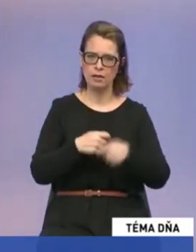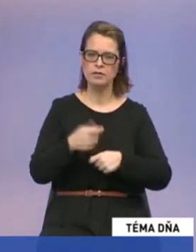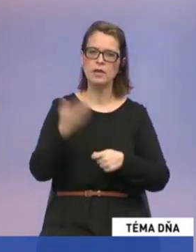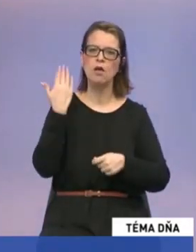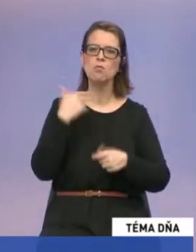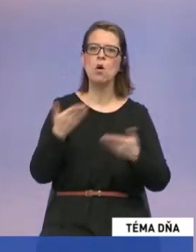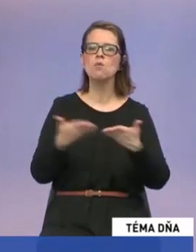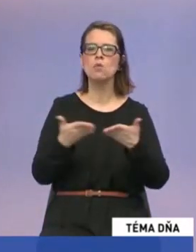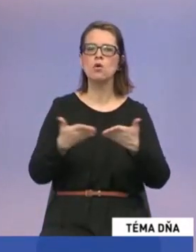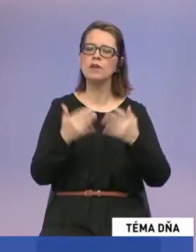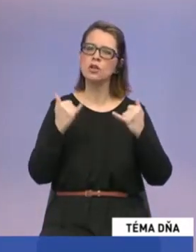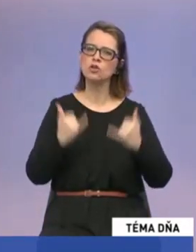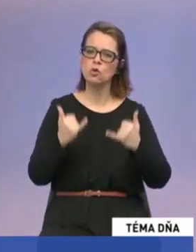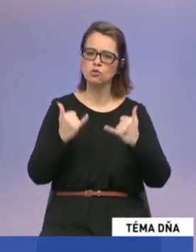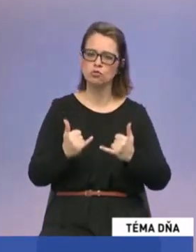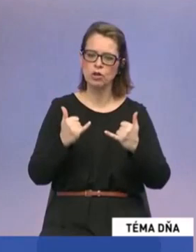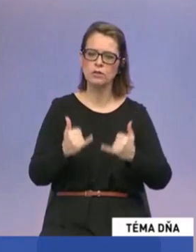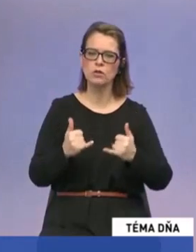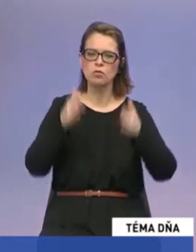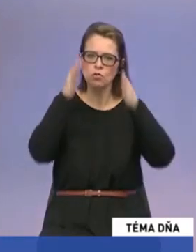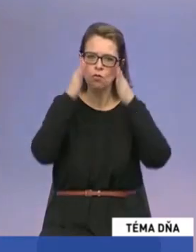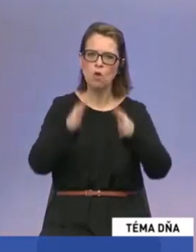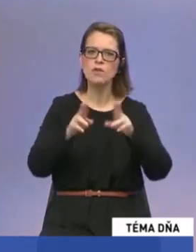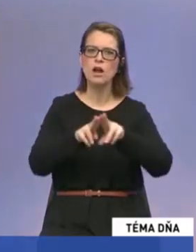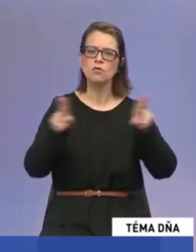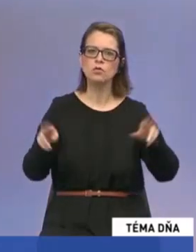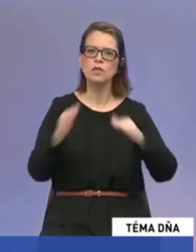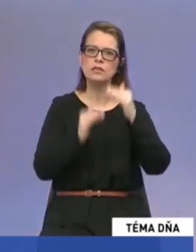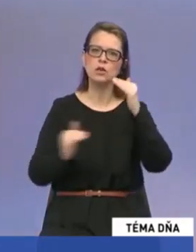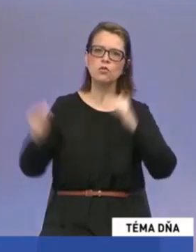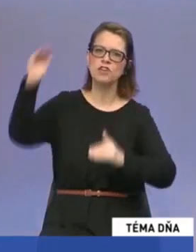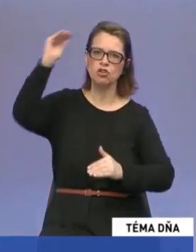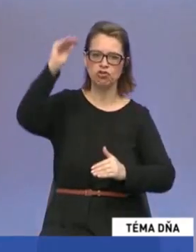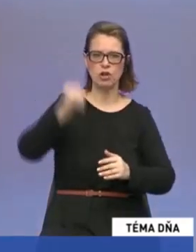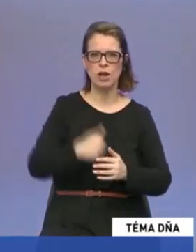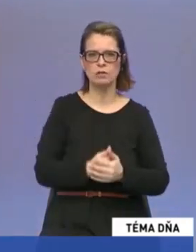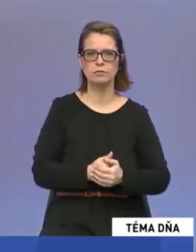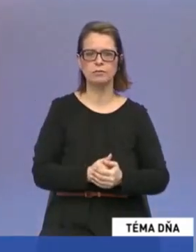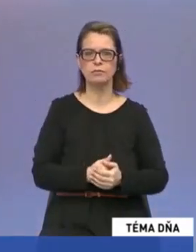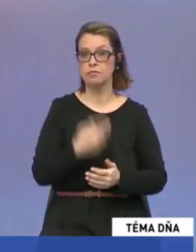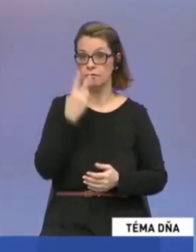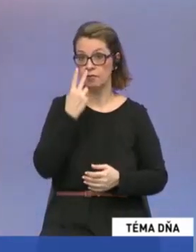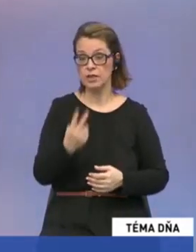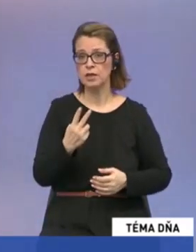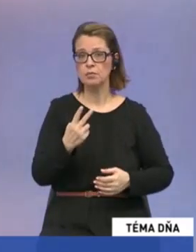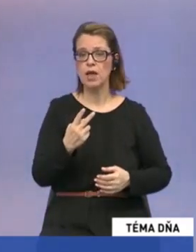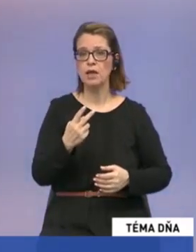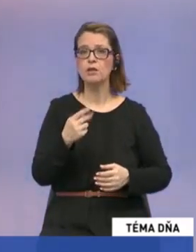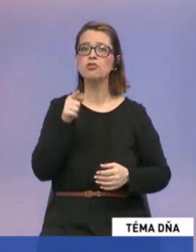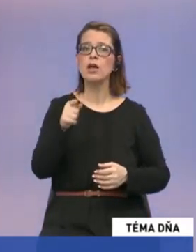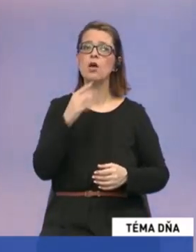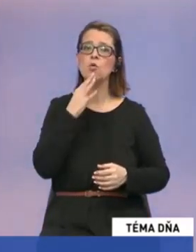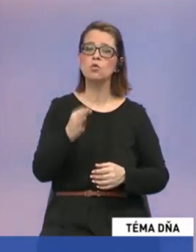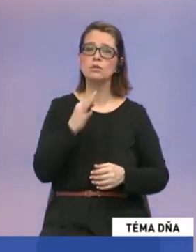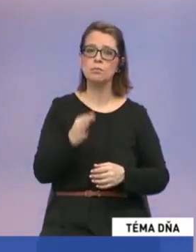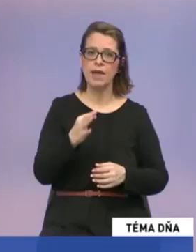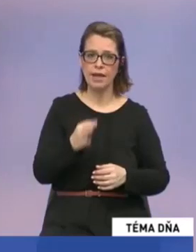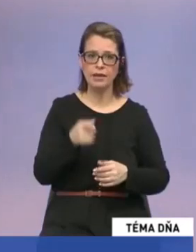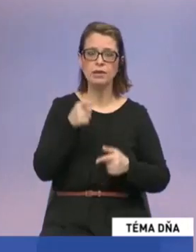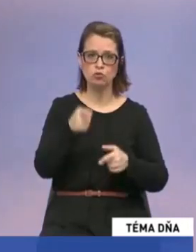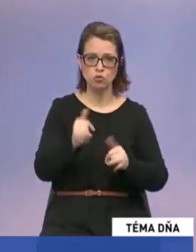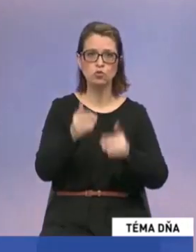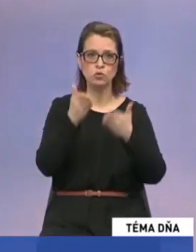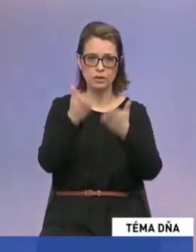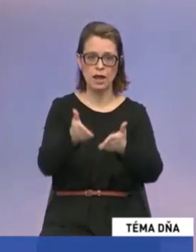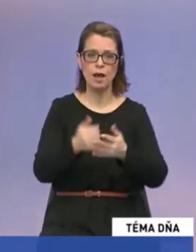porovnaní so súčasnosťou dôvera justíciu oveľa vyššia. Takže vidíme, že skutočne tie úspechy kariérne sú tam, ale